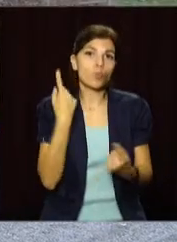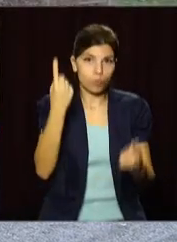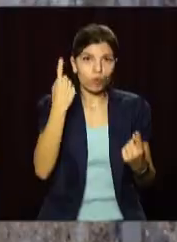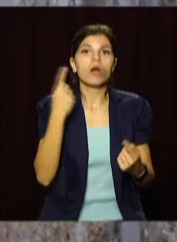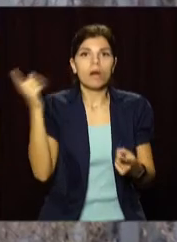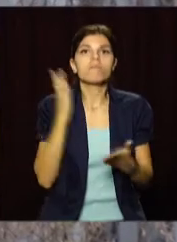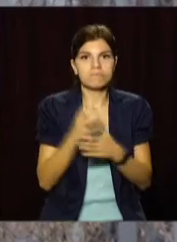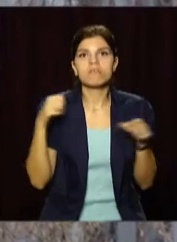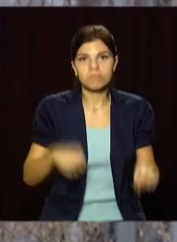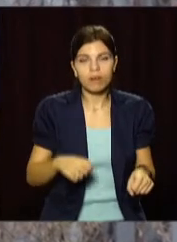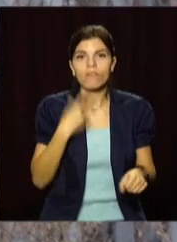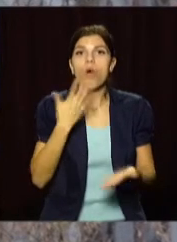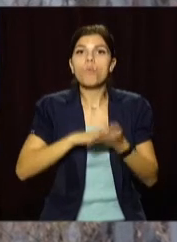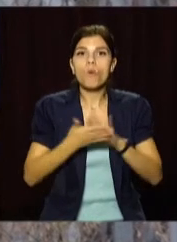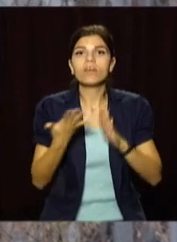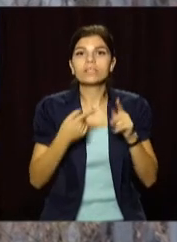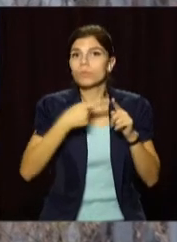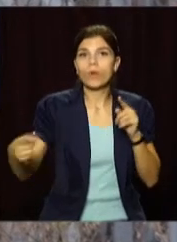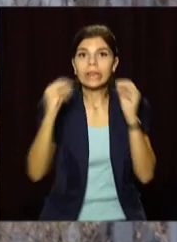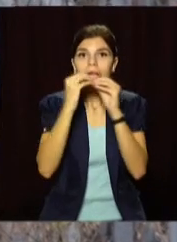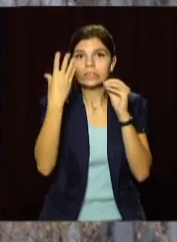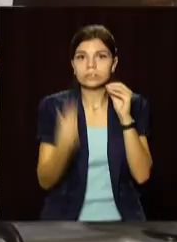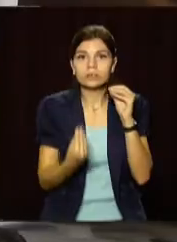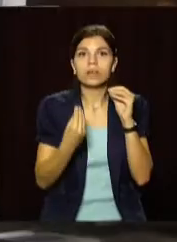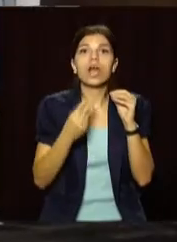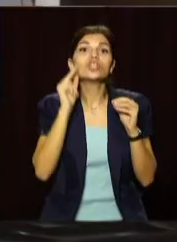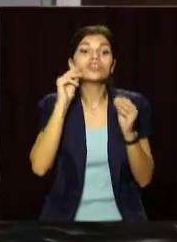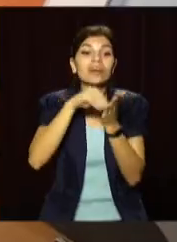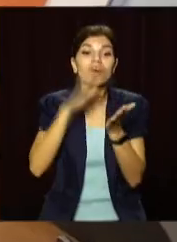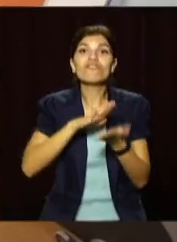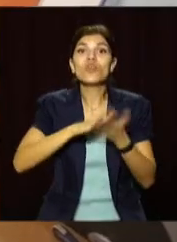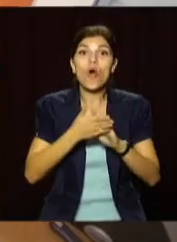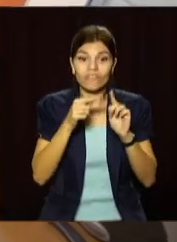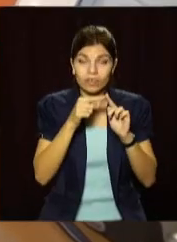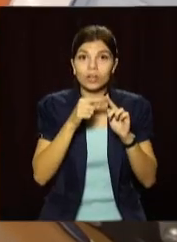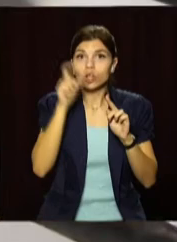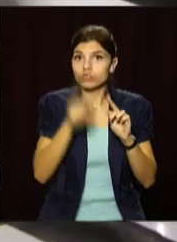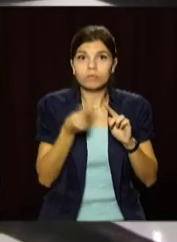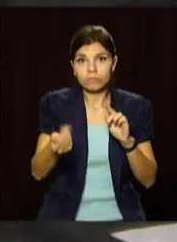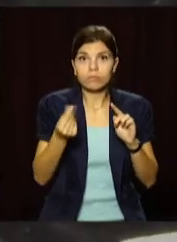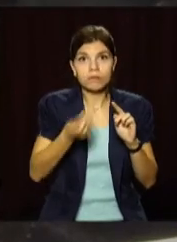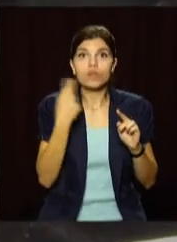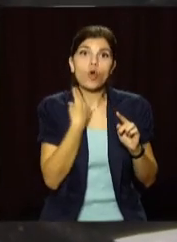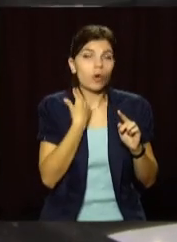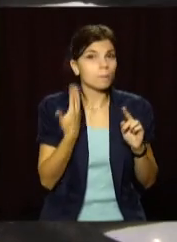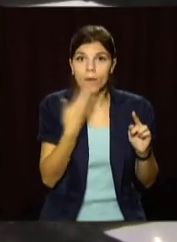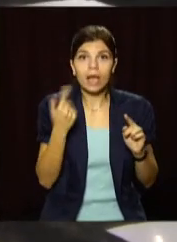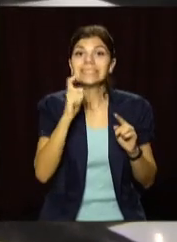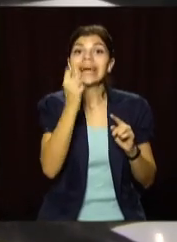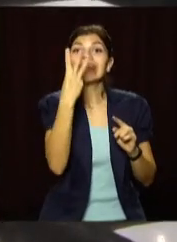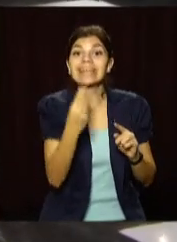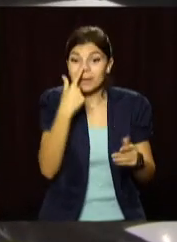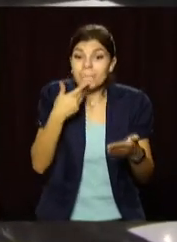постачальник має право. За умови, якщо протягом 10 днів з дати, яка прописана в договорі, споживач не сплатив борг. За три дні до